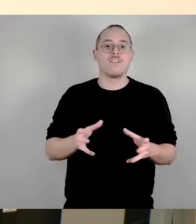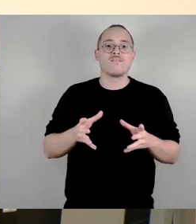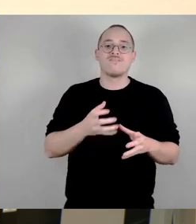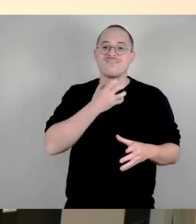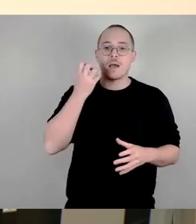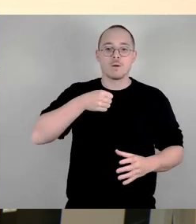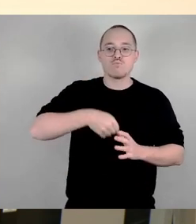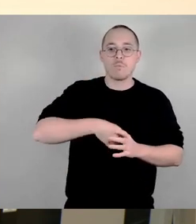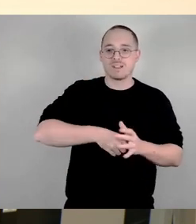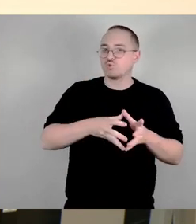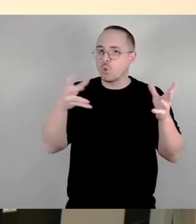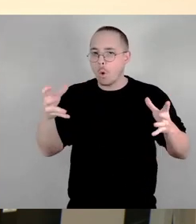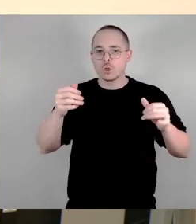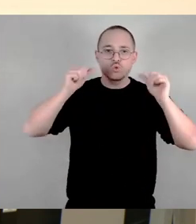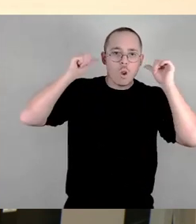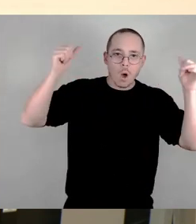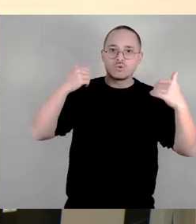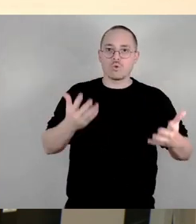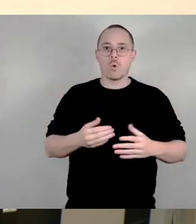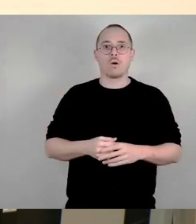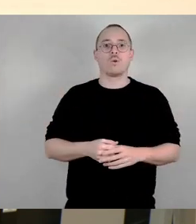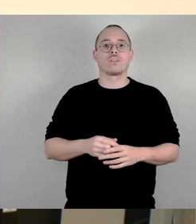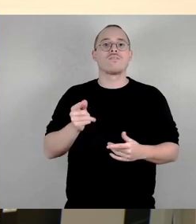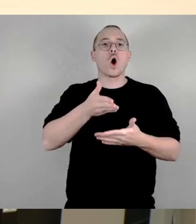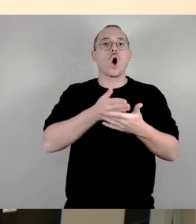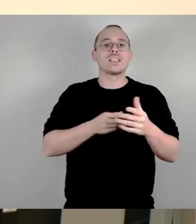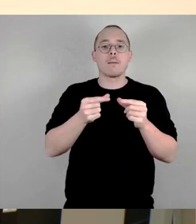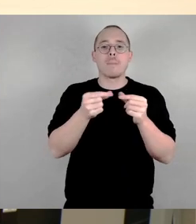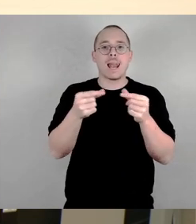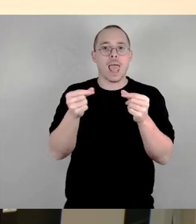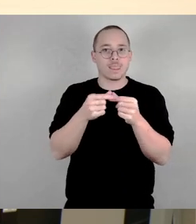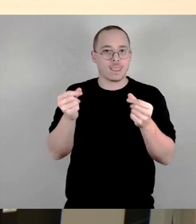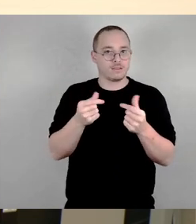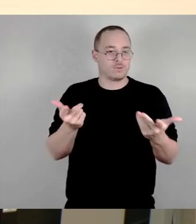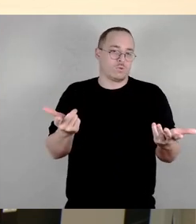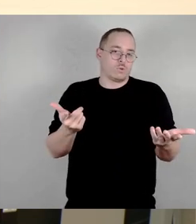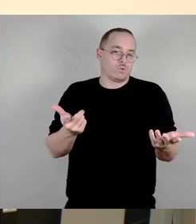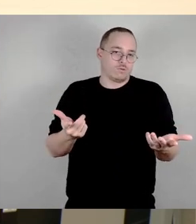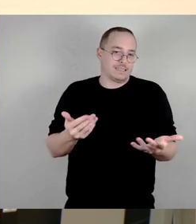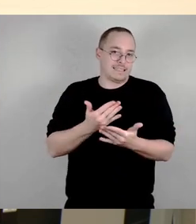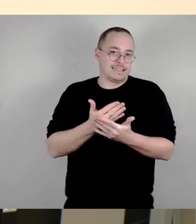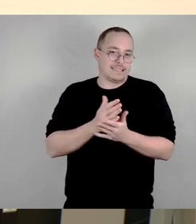sagen Sie, Sie sind spekulant, jetzt müssen Sie zahlen. Das lehne ich ab und ich denke mal, wir müssen sehen, dass wir mit dem